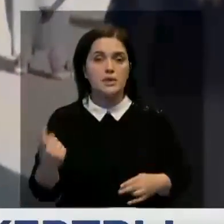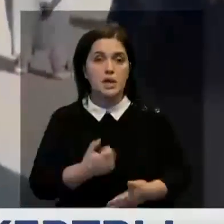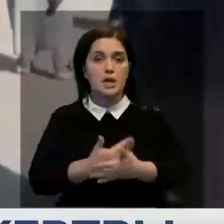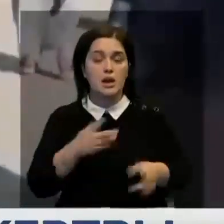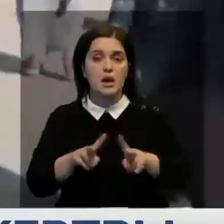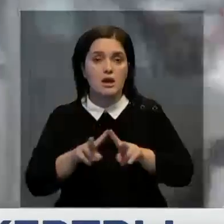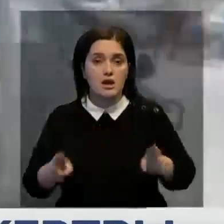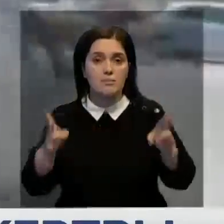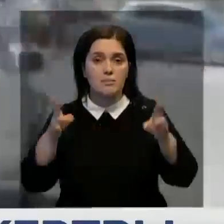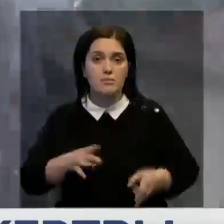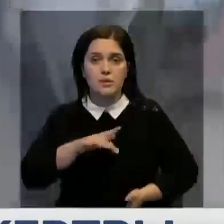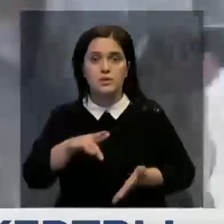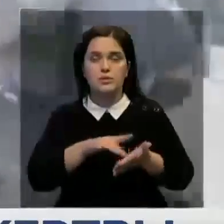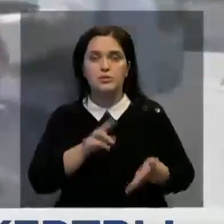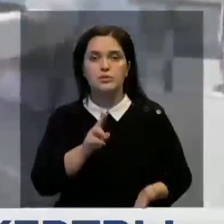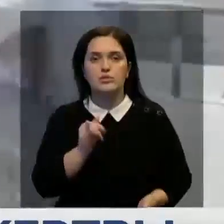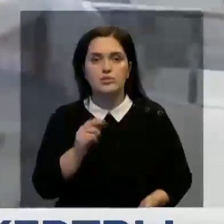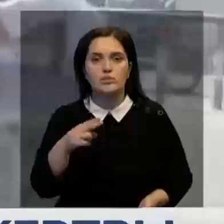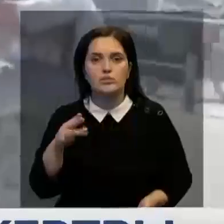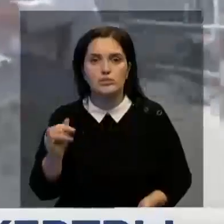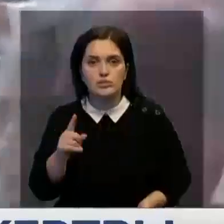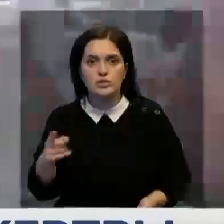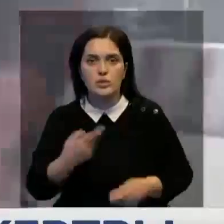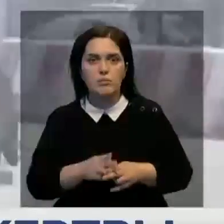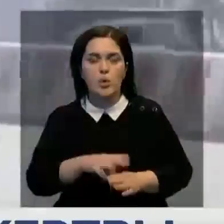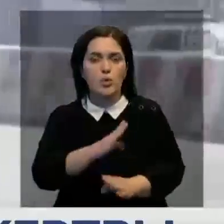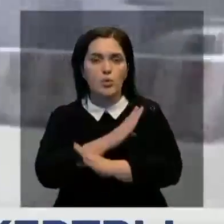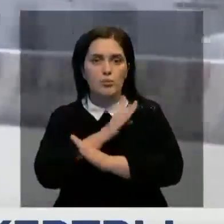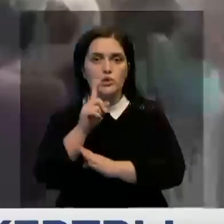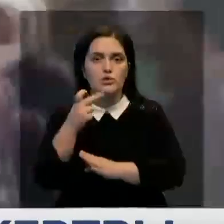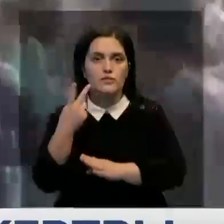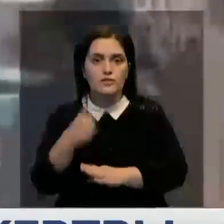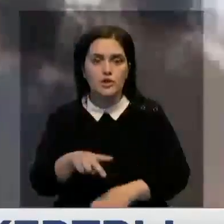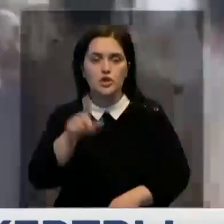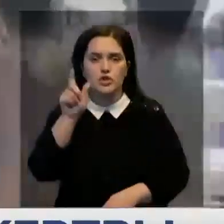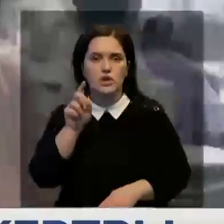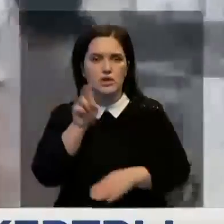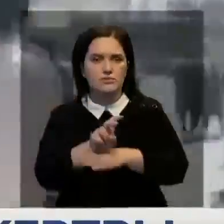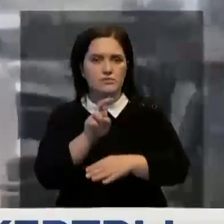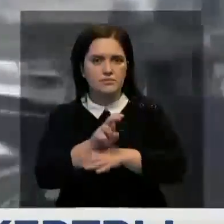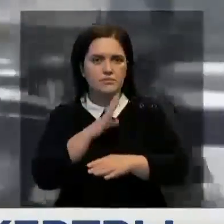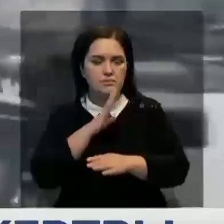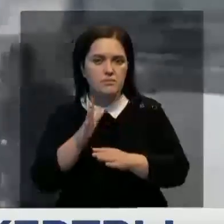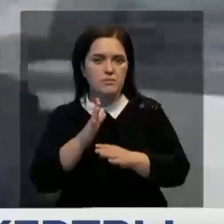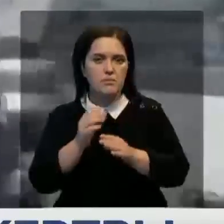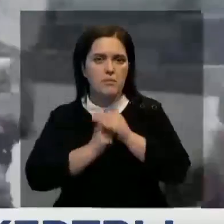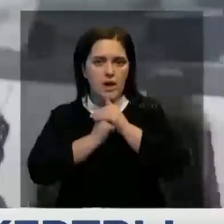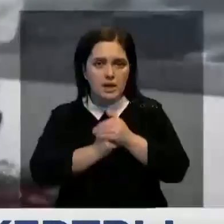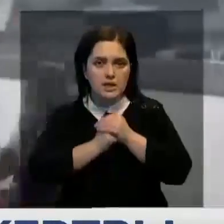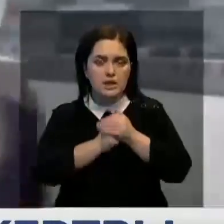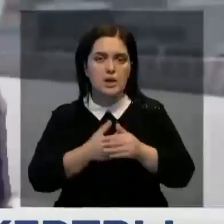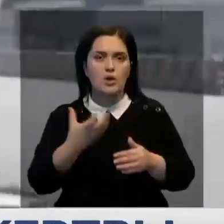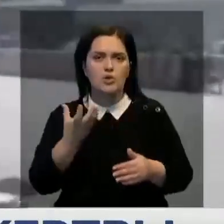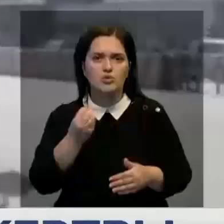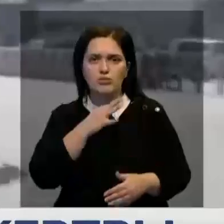ранее похожий случай произошел в провинции Кундуз. Он унес жизни как минимум 120 прихожан мечети. Еще несколько сотен